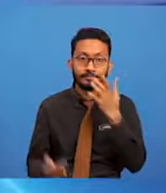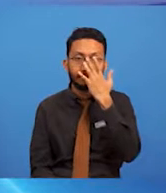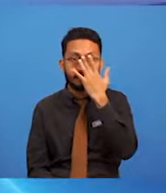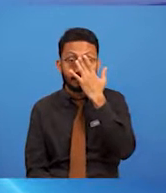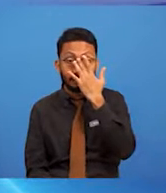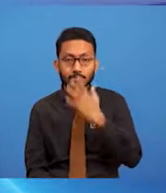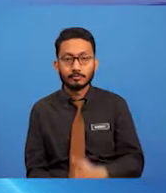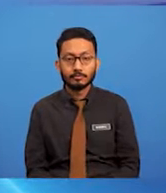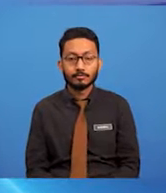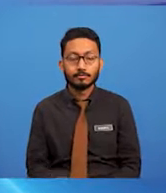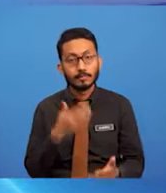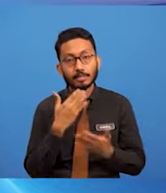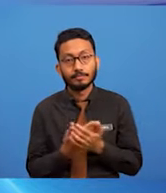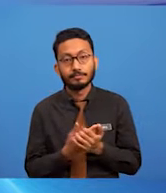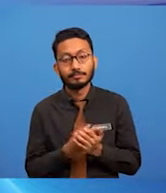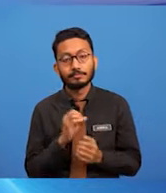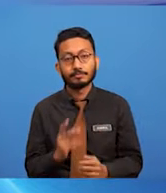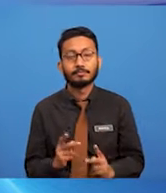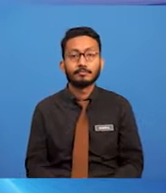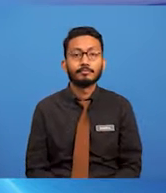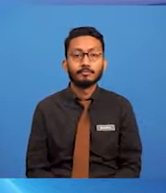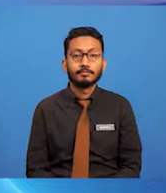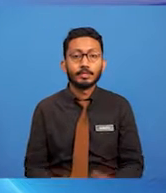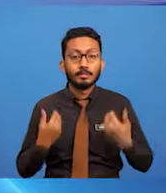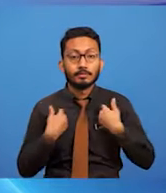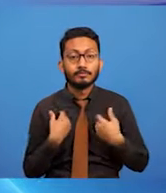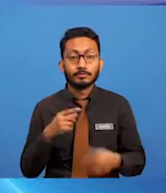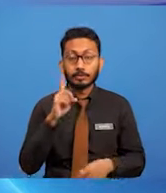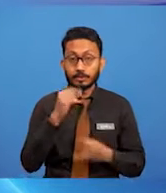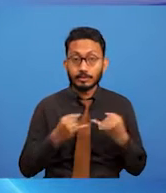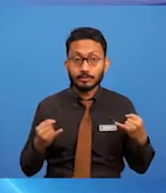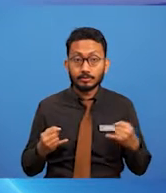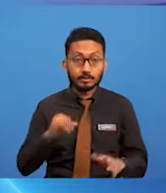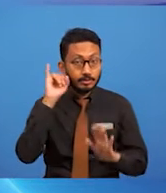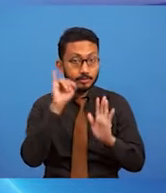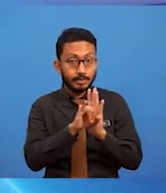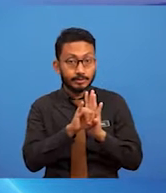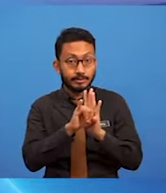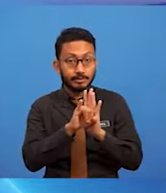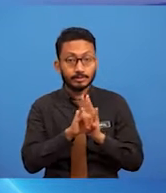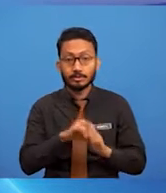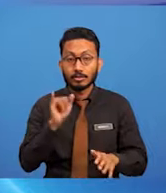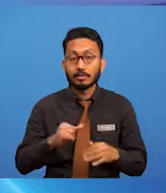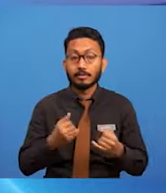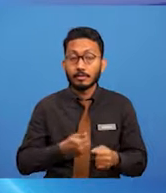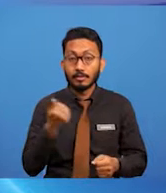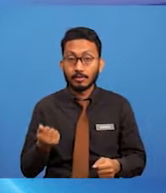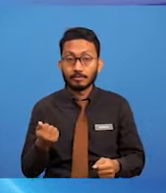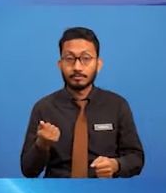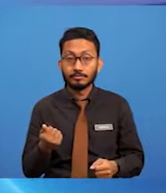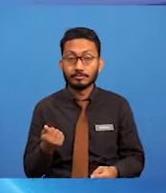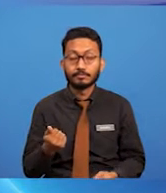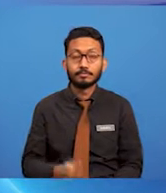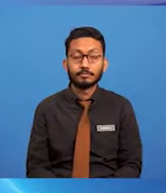Baik. Di sini terdapat dua jenis imej iaitu imej